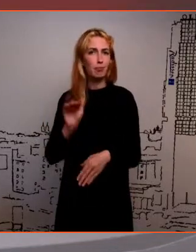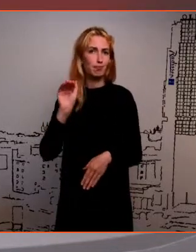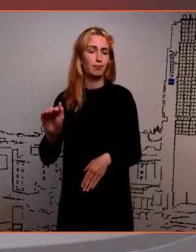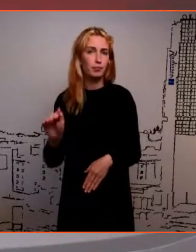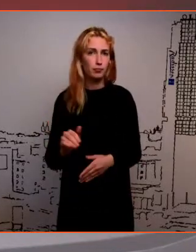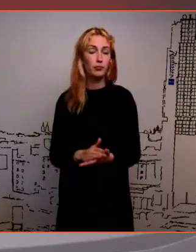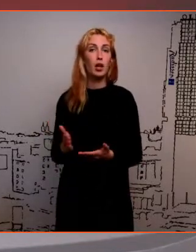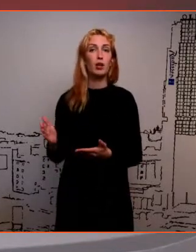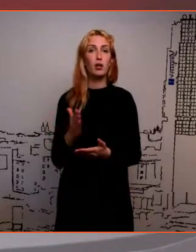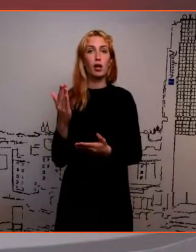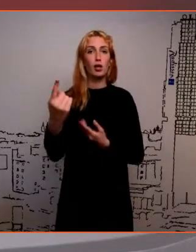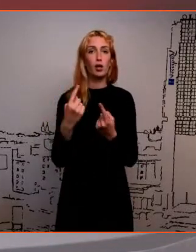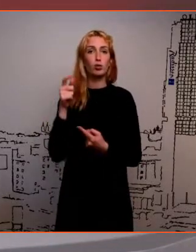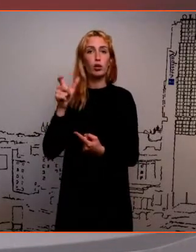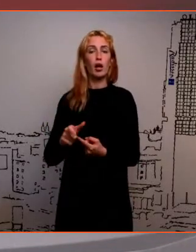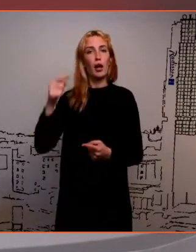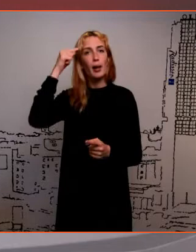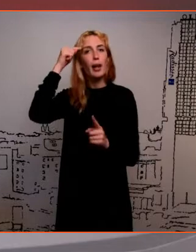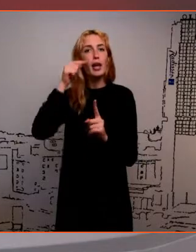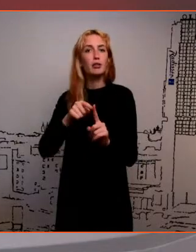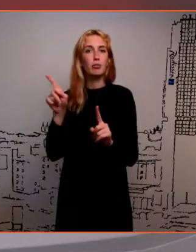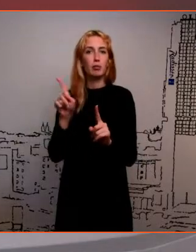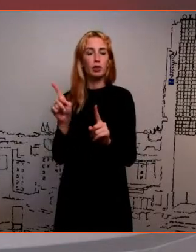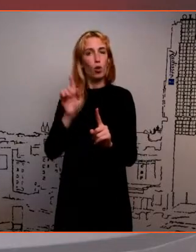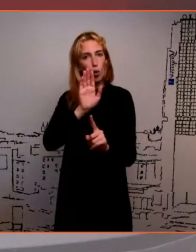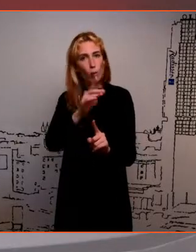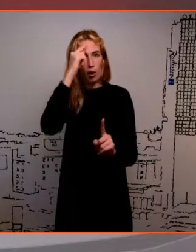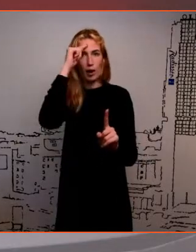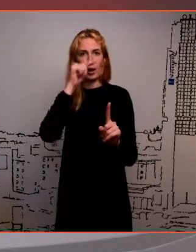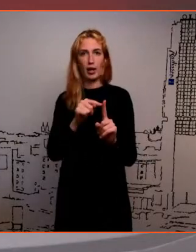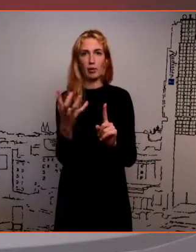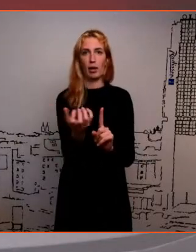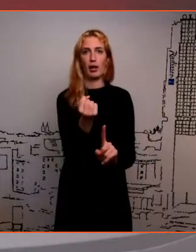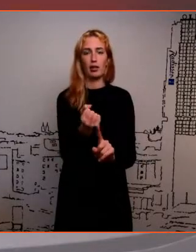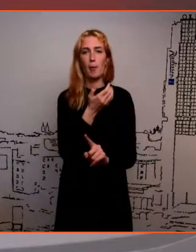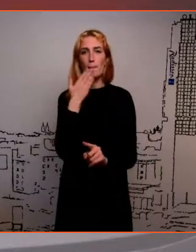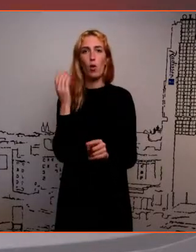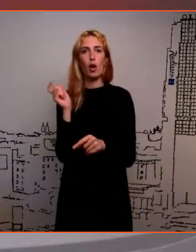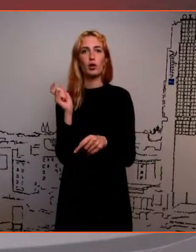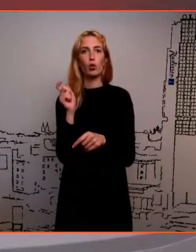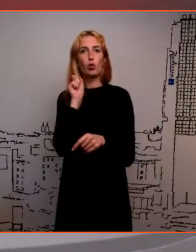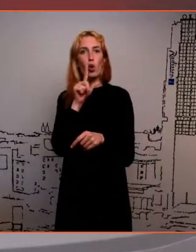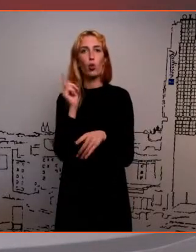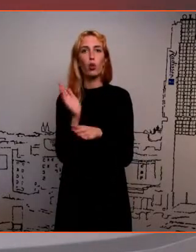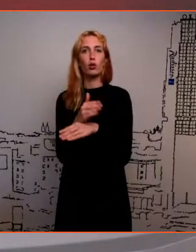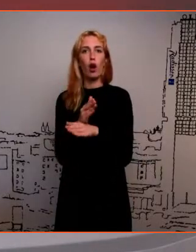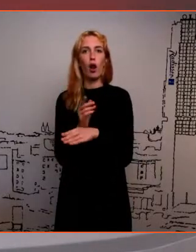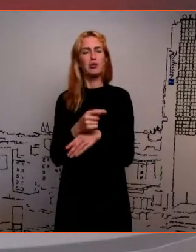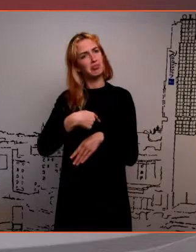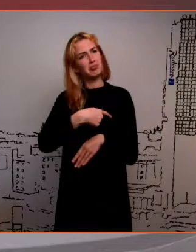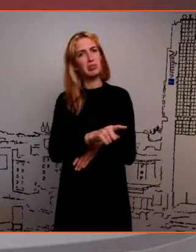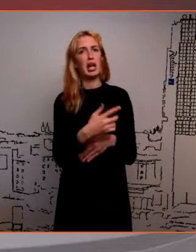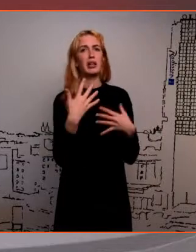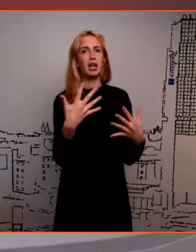Karjäärine õustaja eesmärk on aidata teil oma eesmärki leida, et ta ei ole see kultkala, kes sütab teile, et minge kässidõpetajaks või